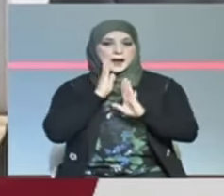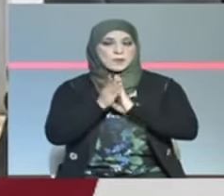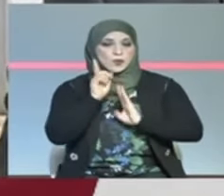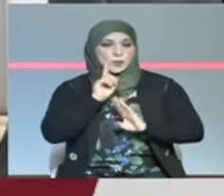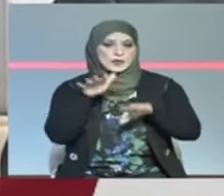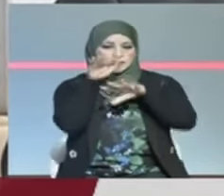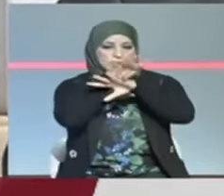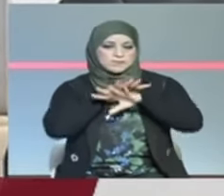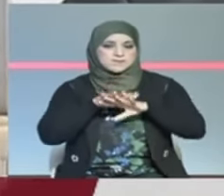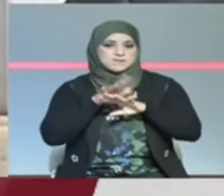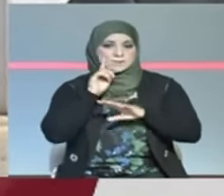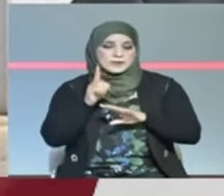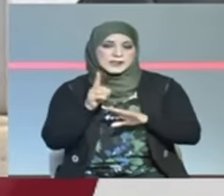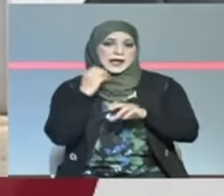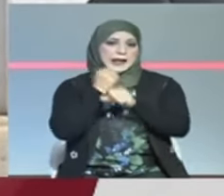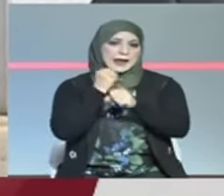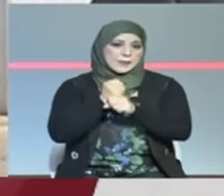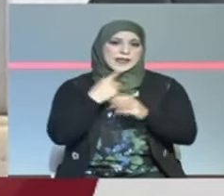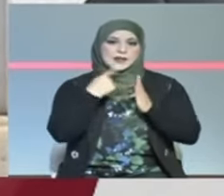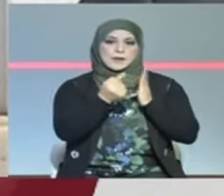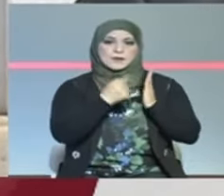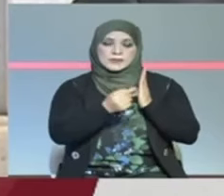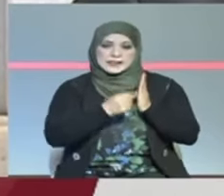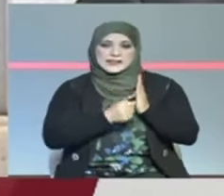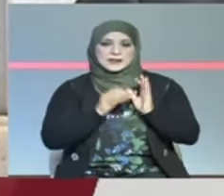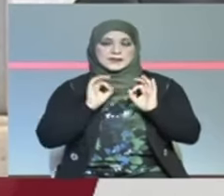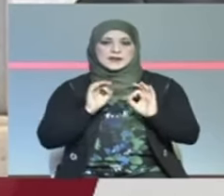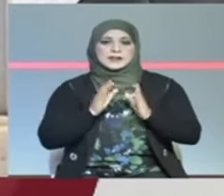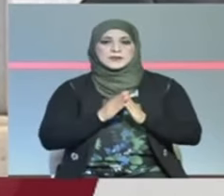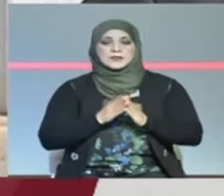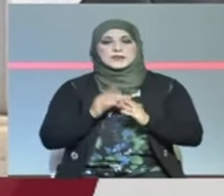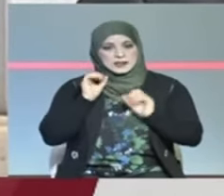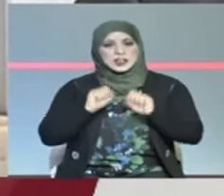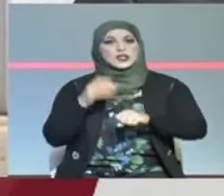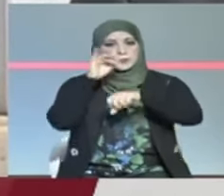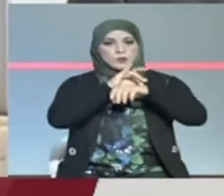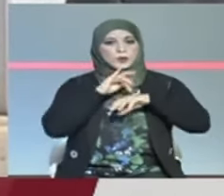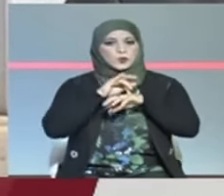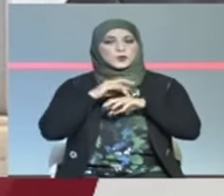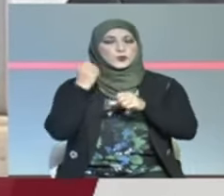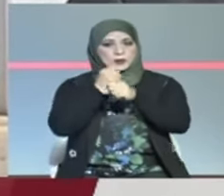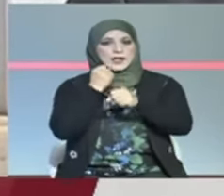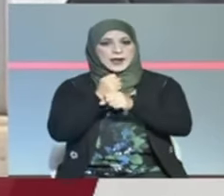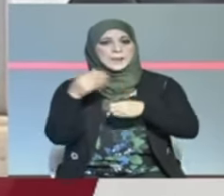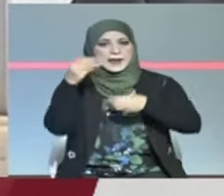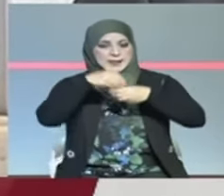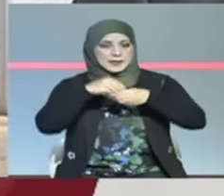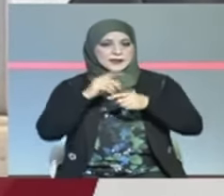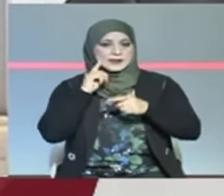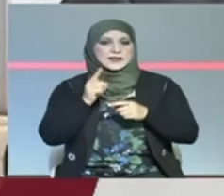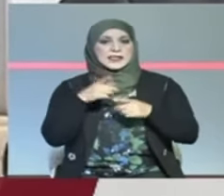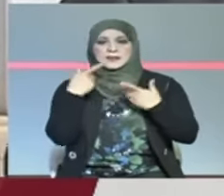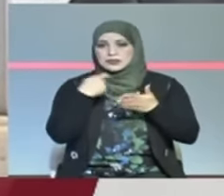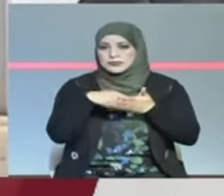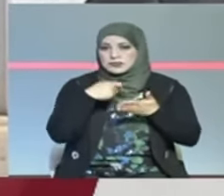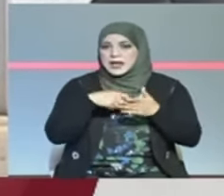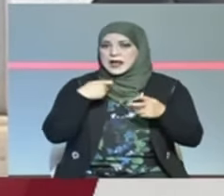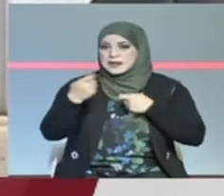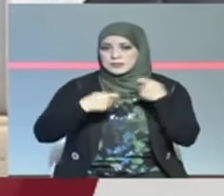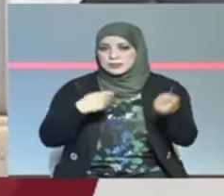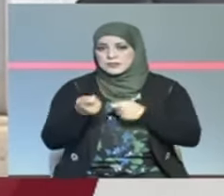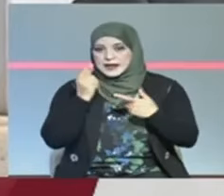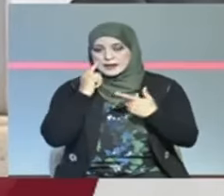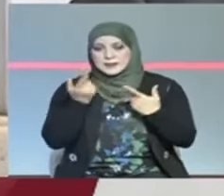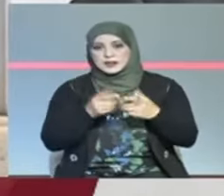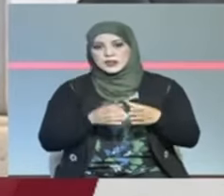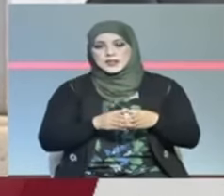عدم نجاعة الخدمات الإدارية في الفترة هذه على نشاط الاقتصاد بسفة عامة وخاصة على الشراءات العمومية بطريقة الحال بشتغلت